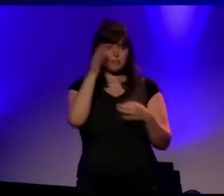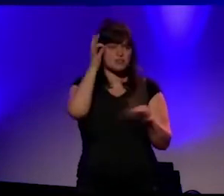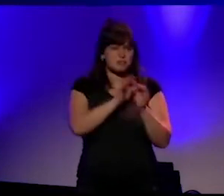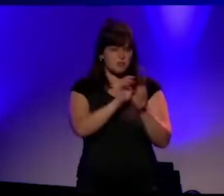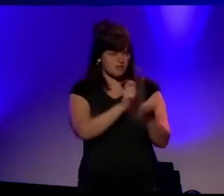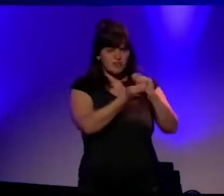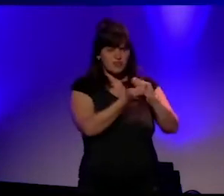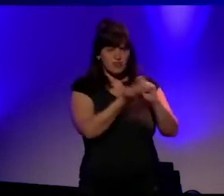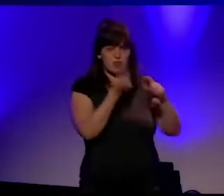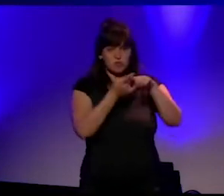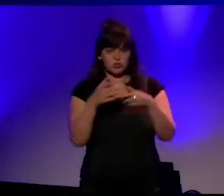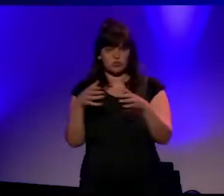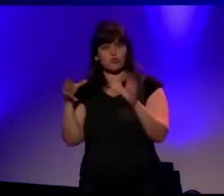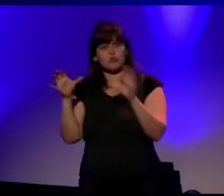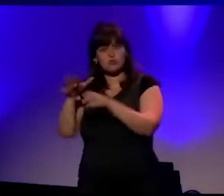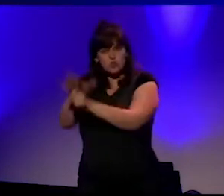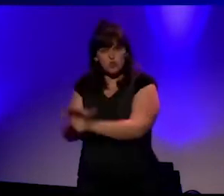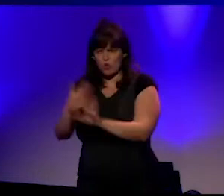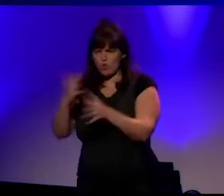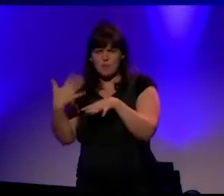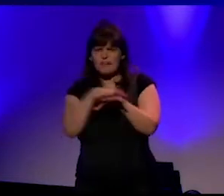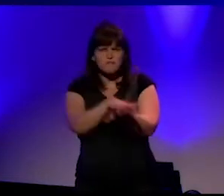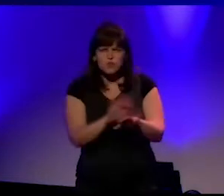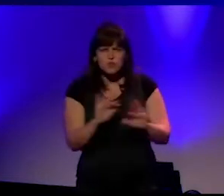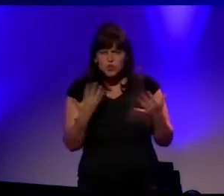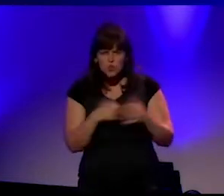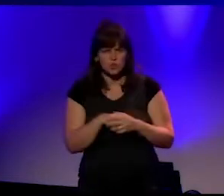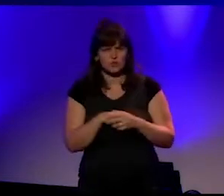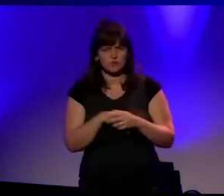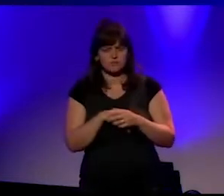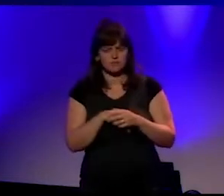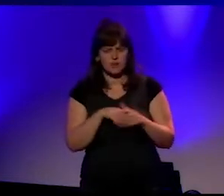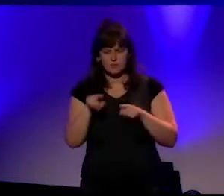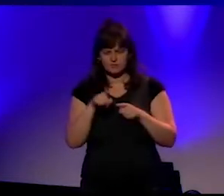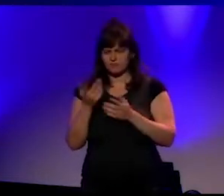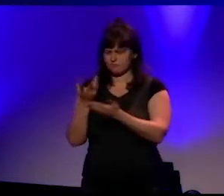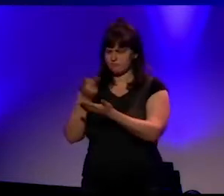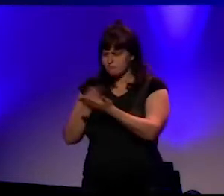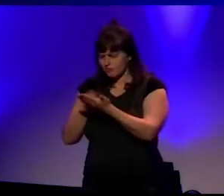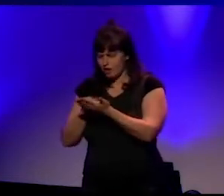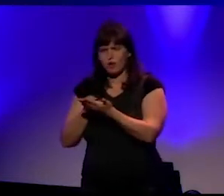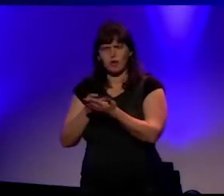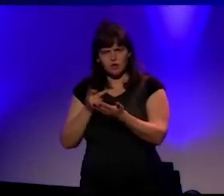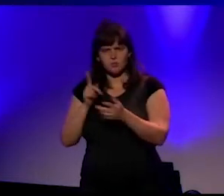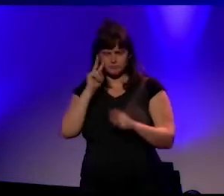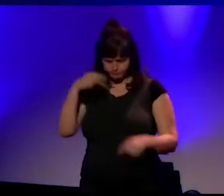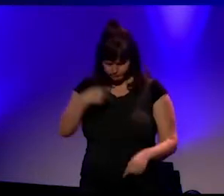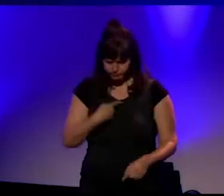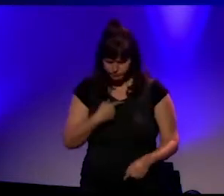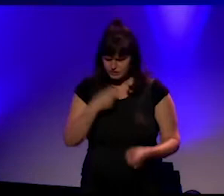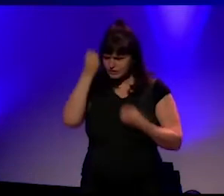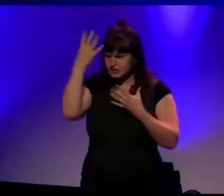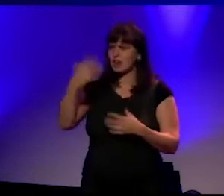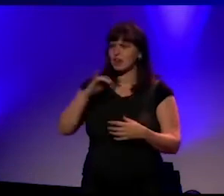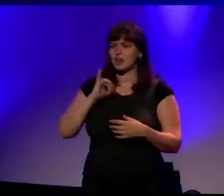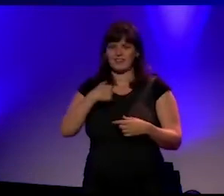Eigenlijk houdt Gomi Kawa de lezer een spiegel voor. Zou ook ik onder druk om aan die veilige kant van de groep